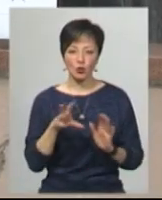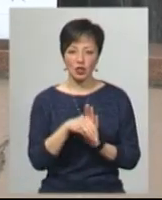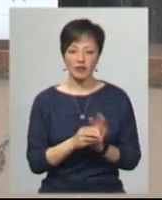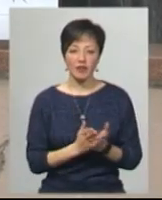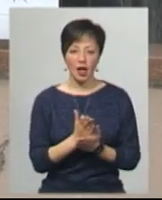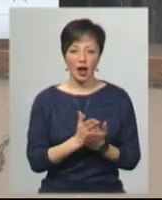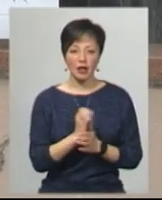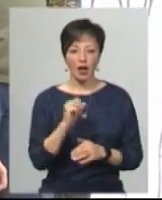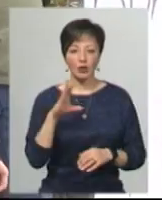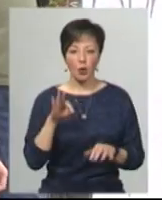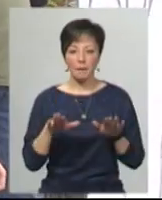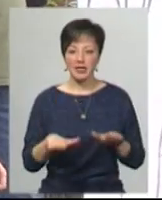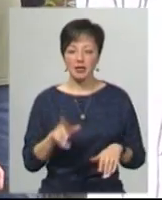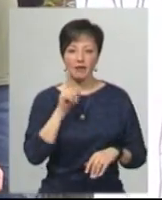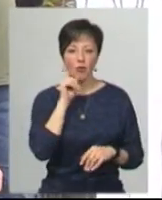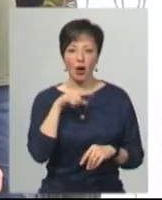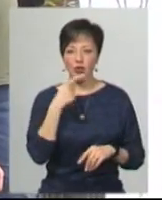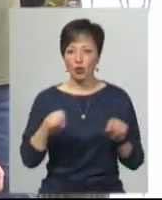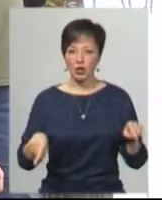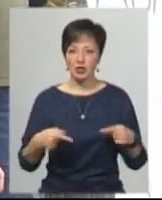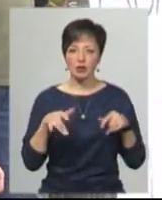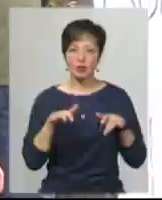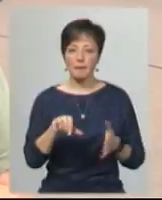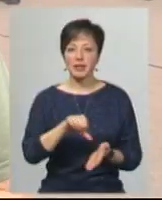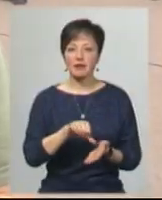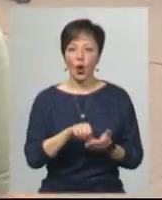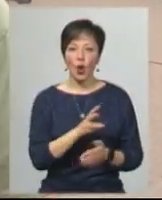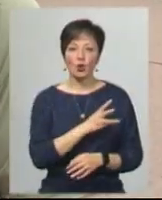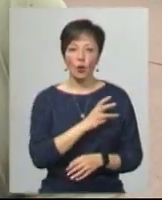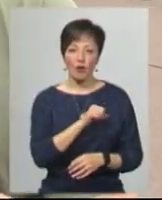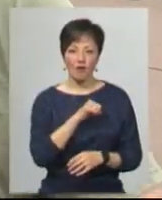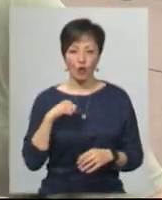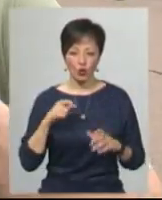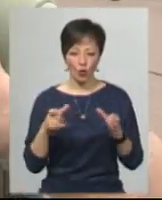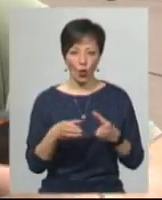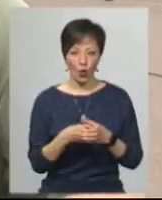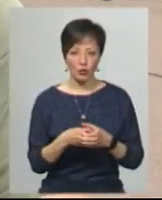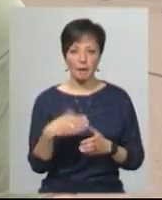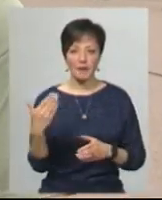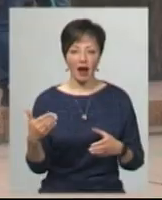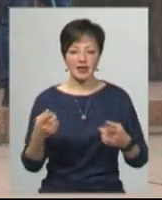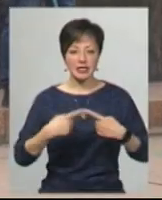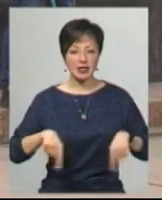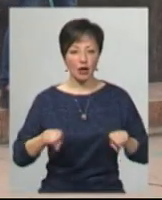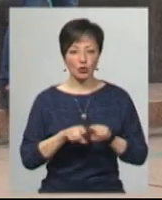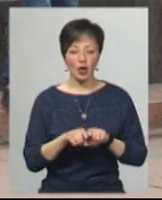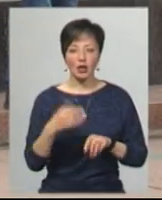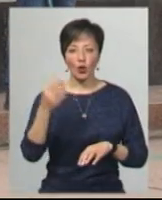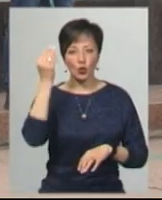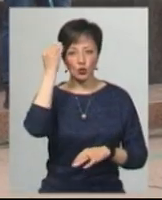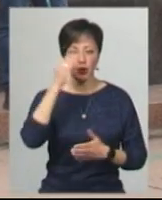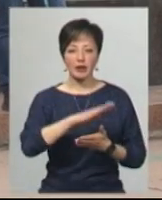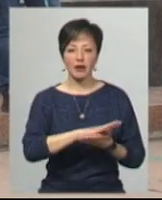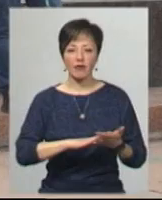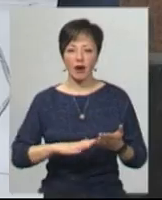ветерани АТО та місцева молодь, каже організатор заходу, представник добровольчого українського корпусу «Правий сектор» Вадим Чоловський. На його думку,